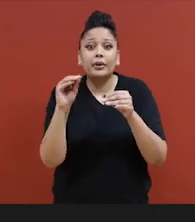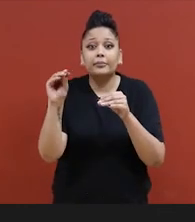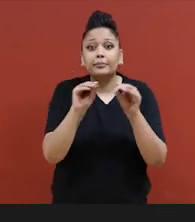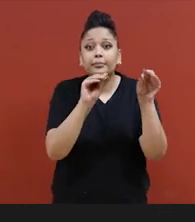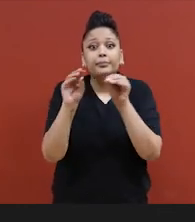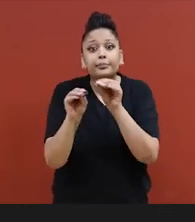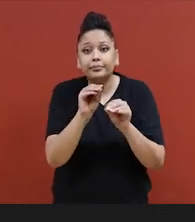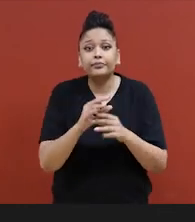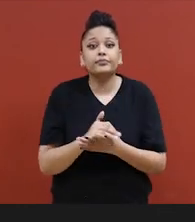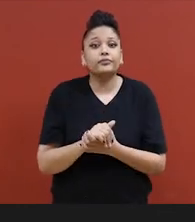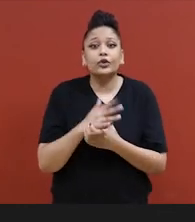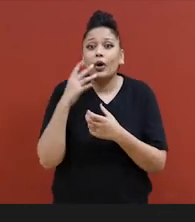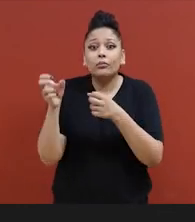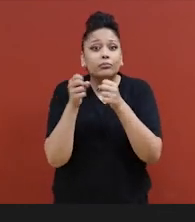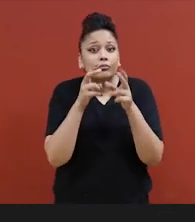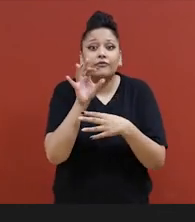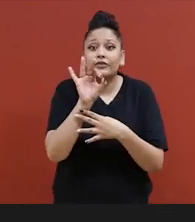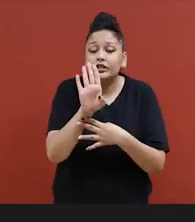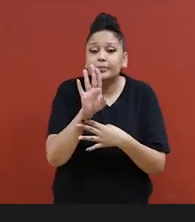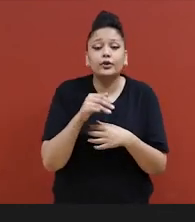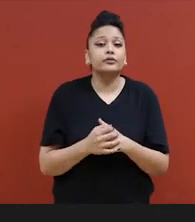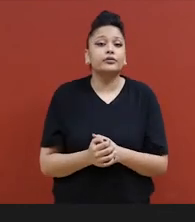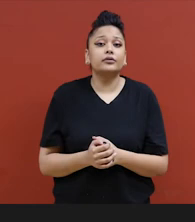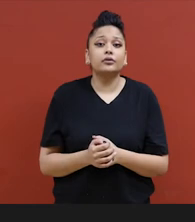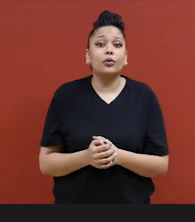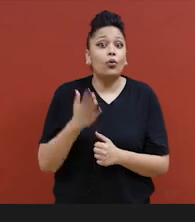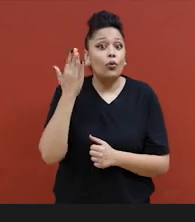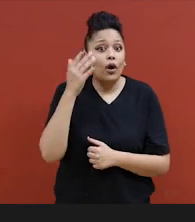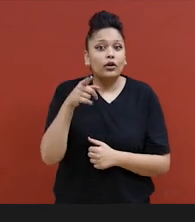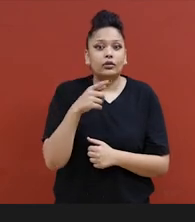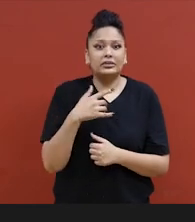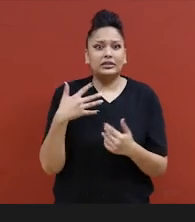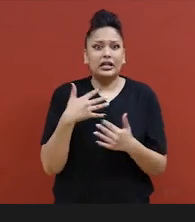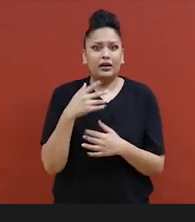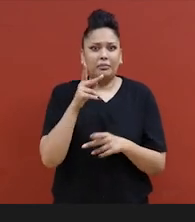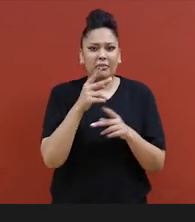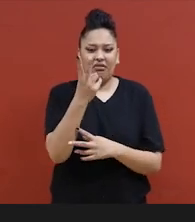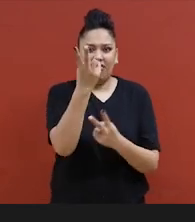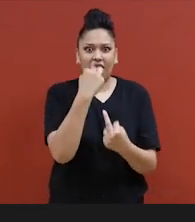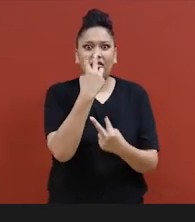commentaire ou si vous ne voulez pas le mettre sur Facebook parce que vous avez peur de qui pourrait le voir,